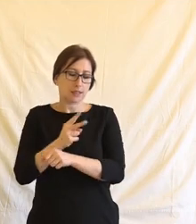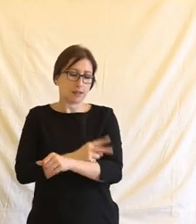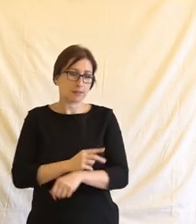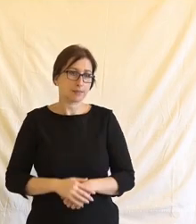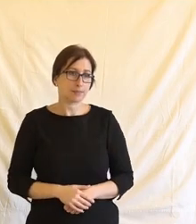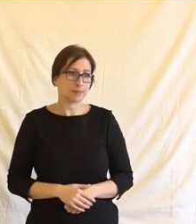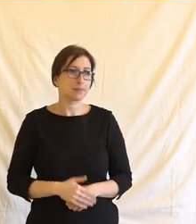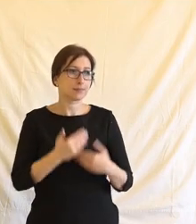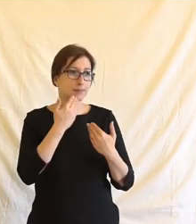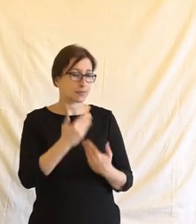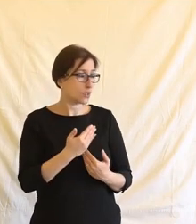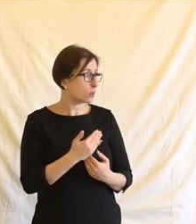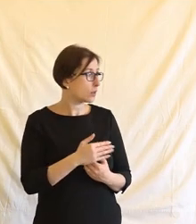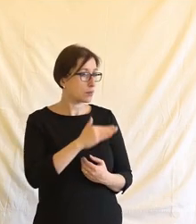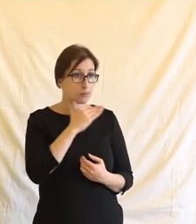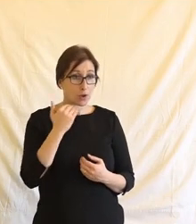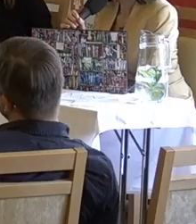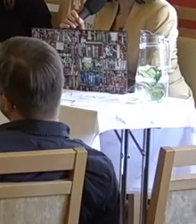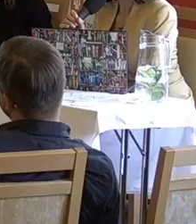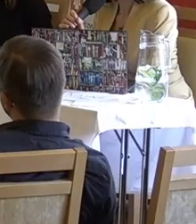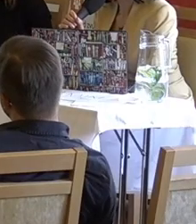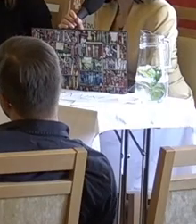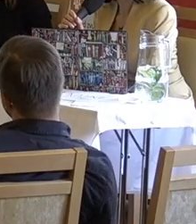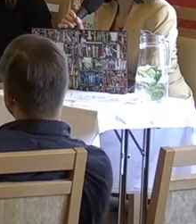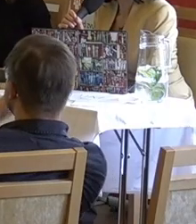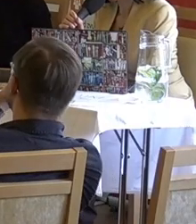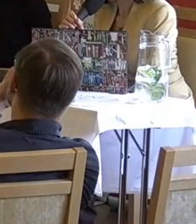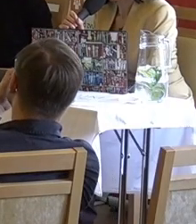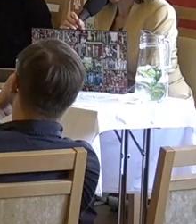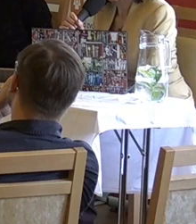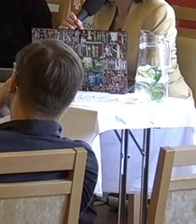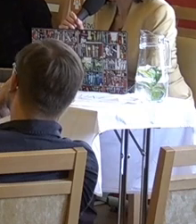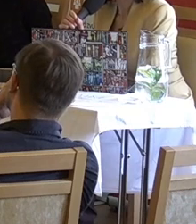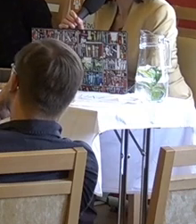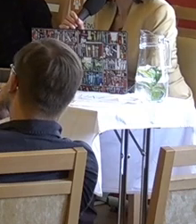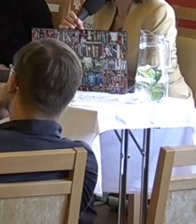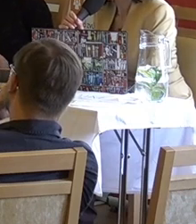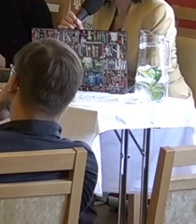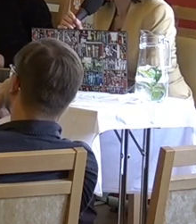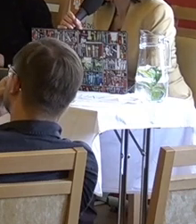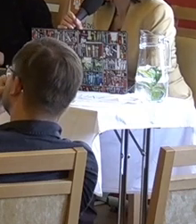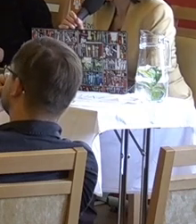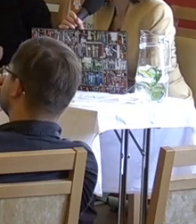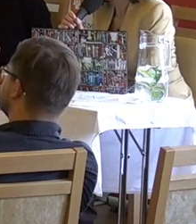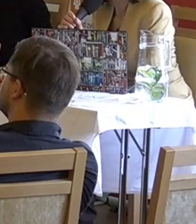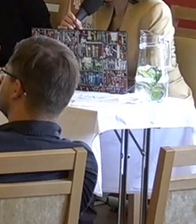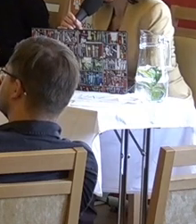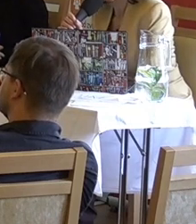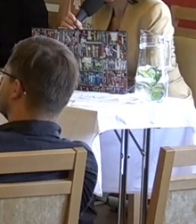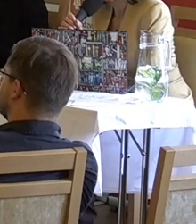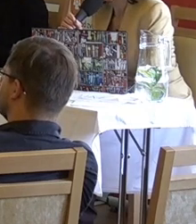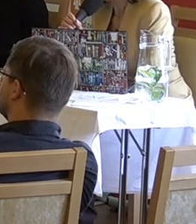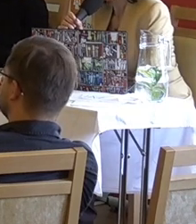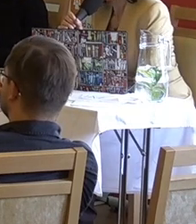Děkuji moc a já jenom doplním, že tématu vlastně práva na analog a digitálnímu vyloučení se budeme věnovat ve